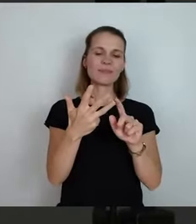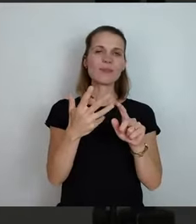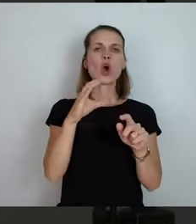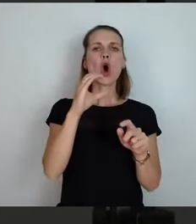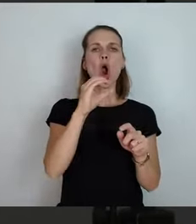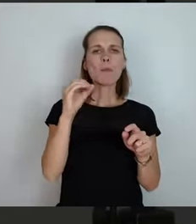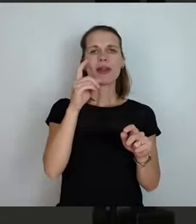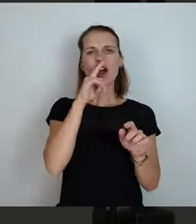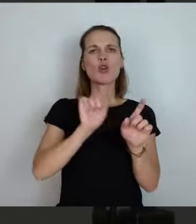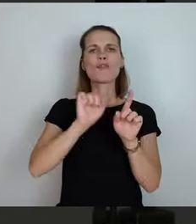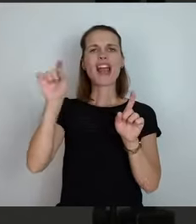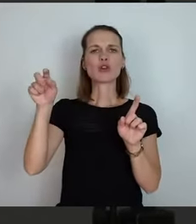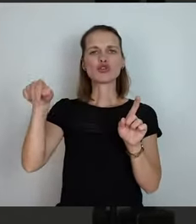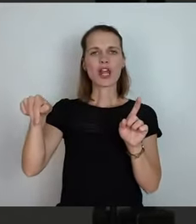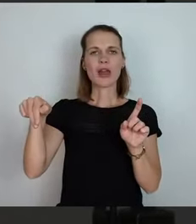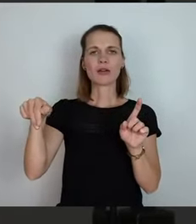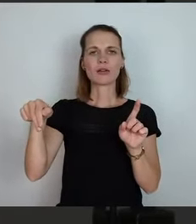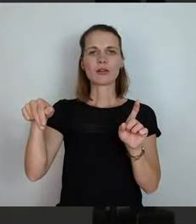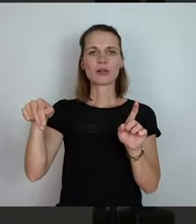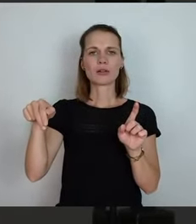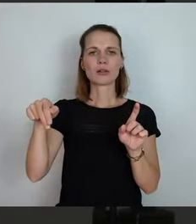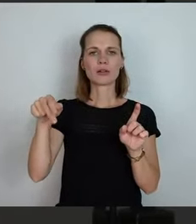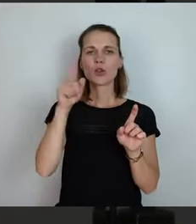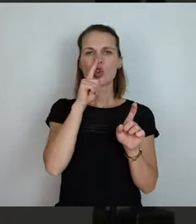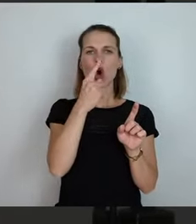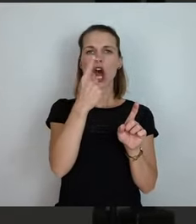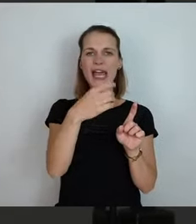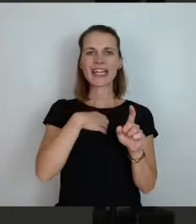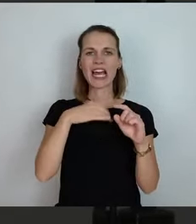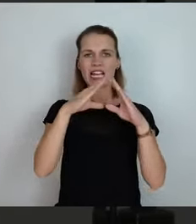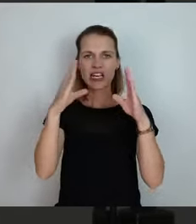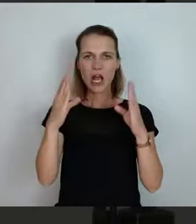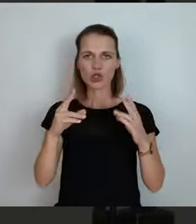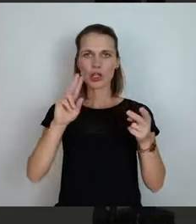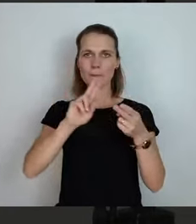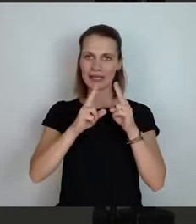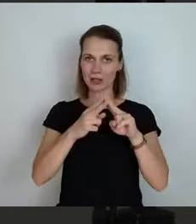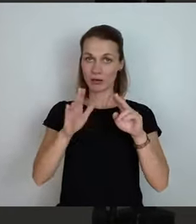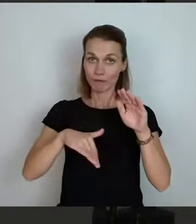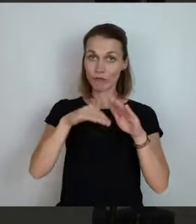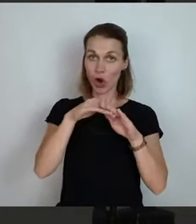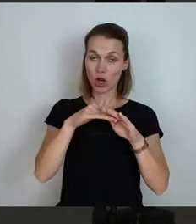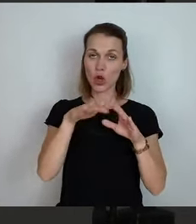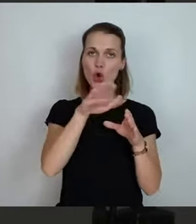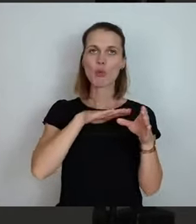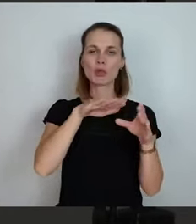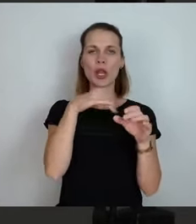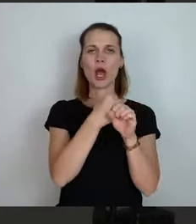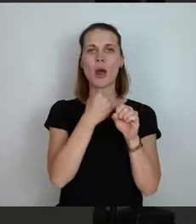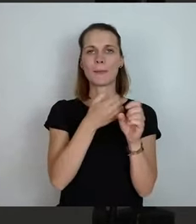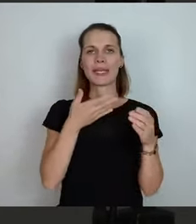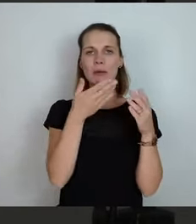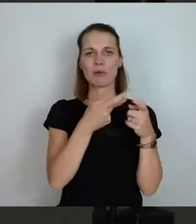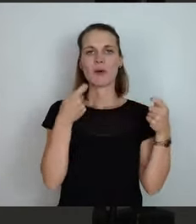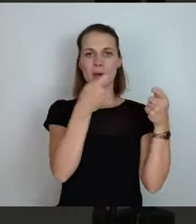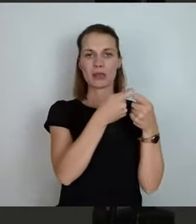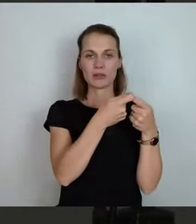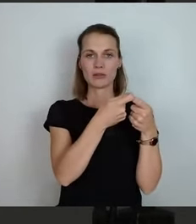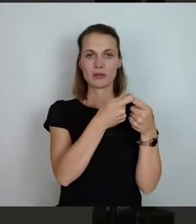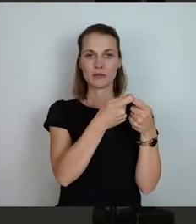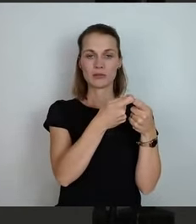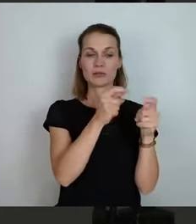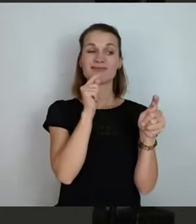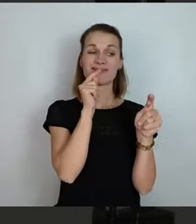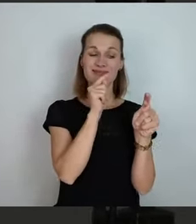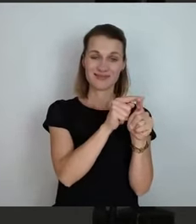ist nur ein einziges Krankenhaus Vollmitglied im Kommunalen Arbeitgeberverband. Das in Anneberg